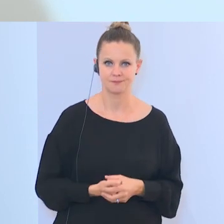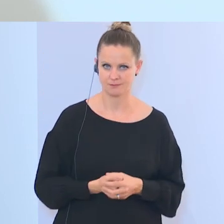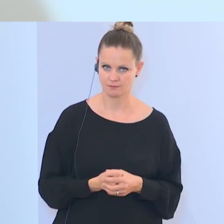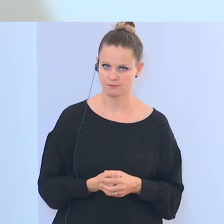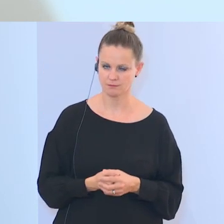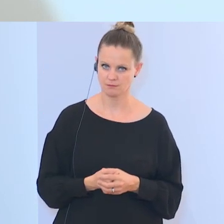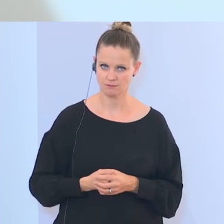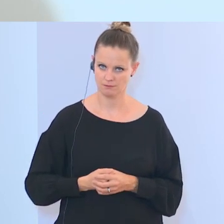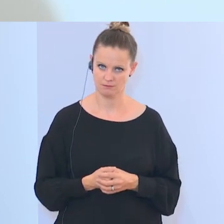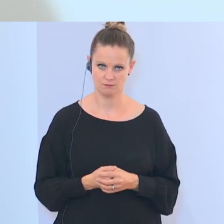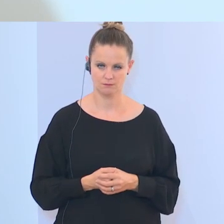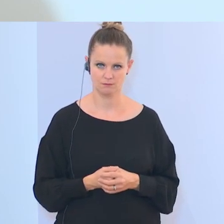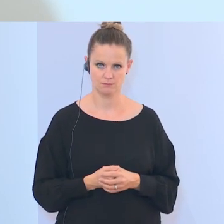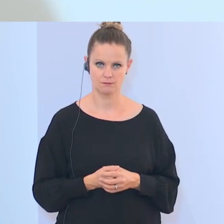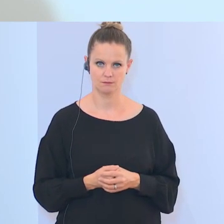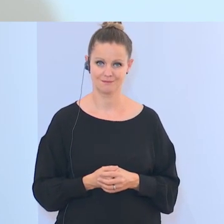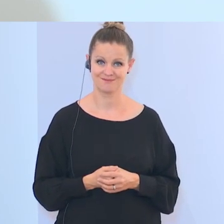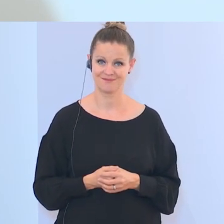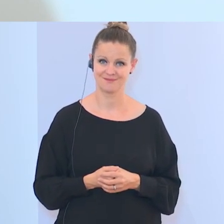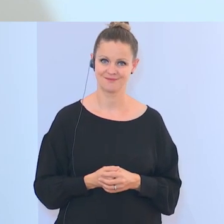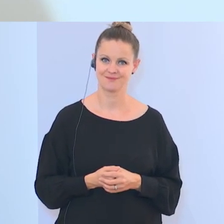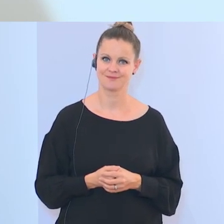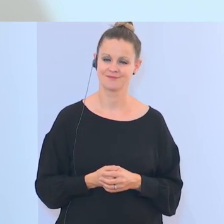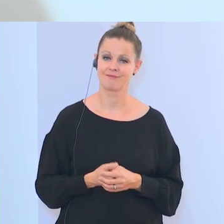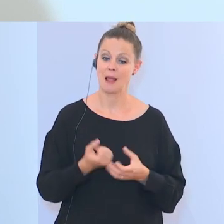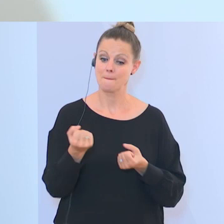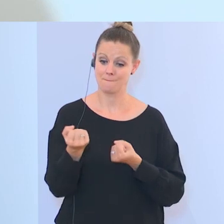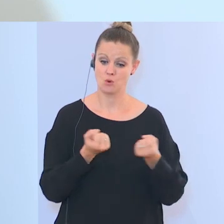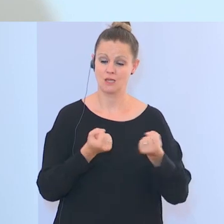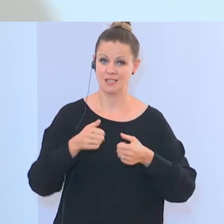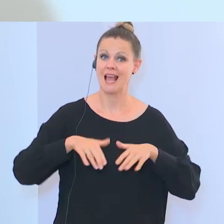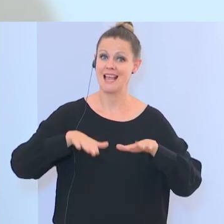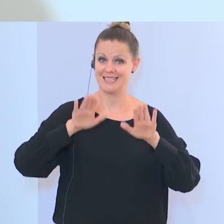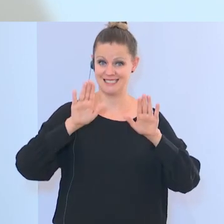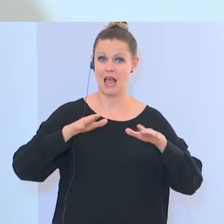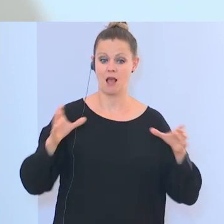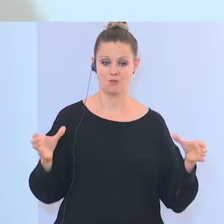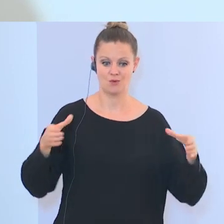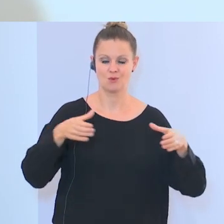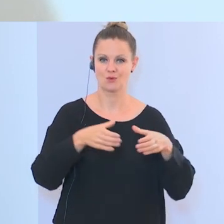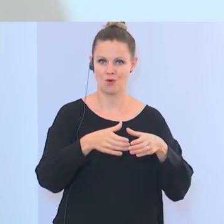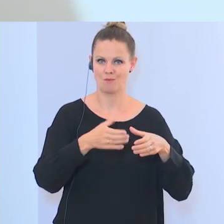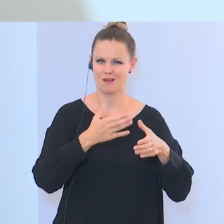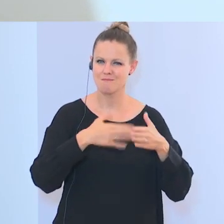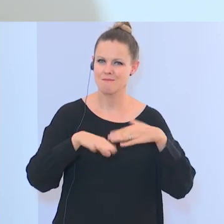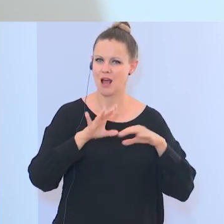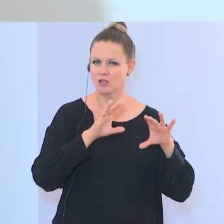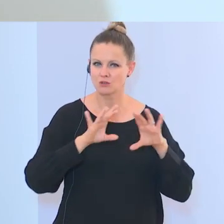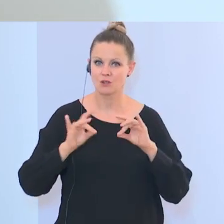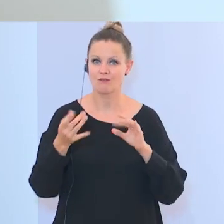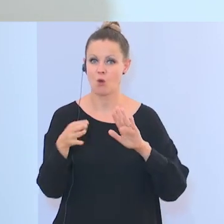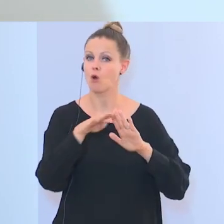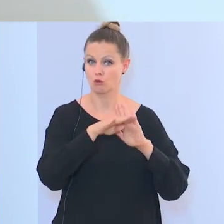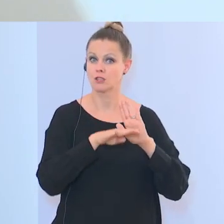Mehrzahl der Aktivitäten der politischen, islamistischen Gruppen finden innerhalb des